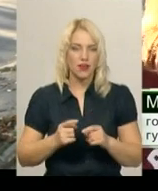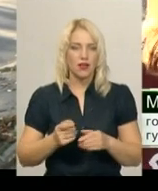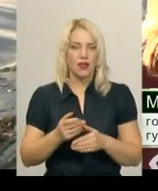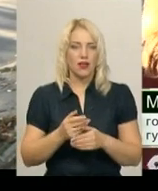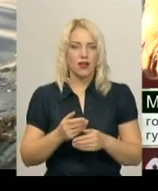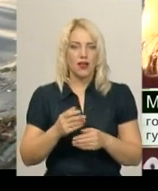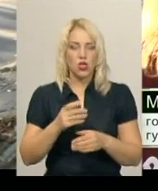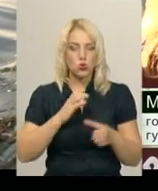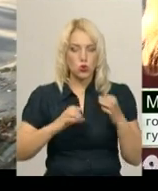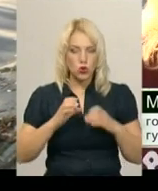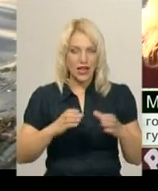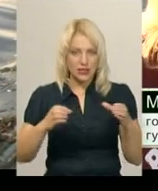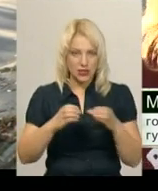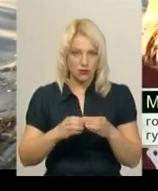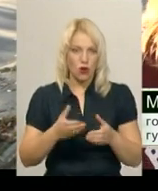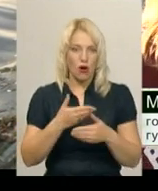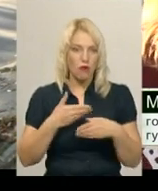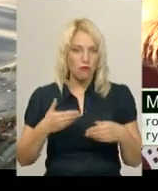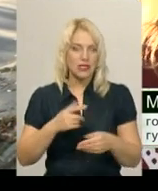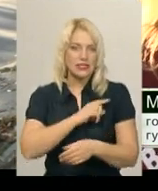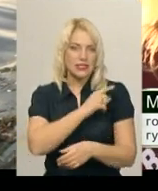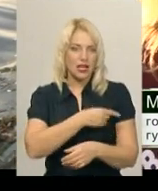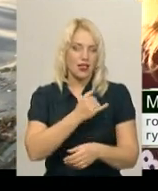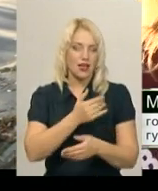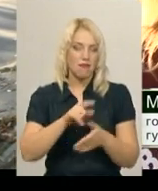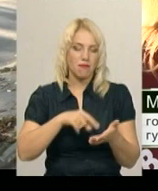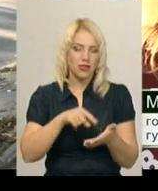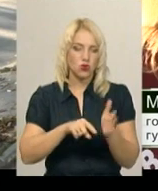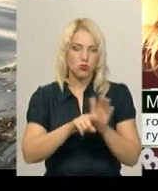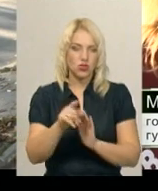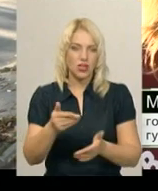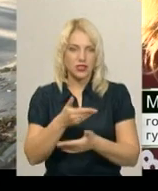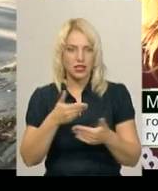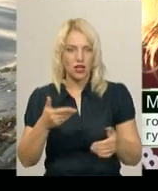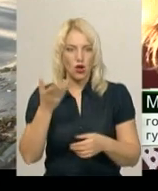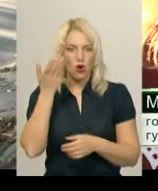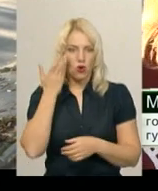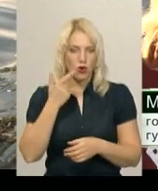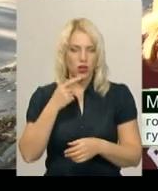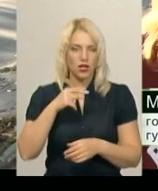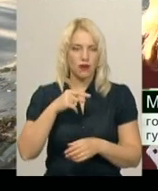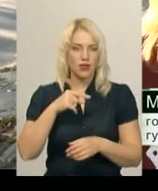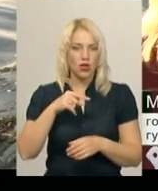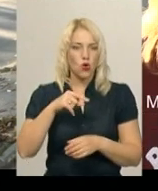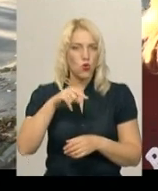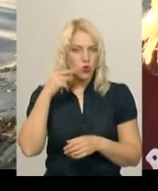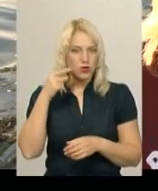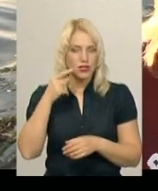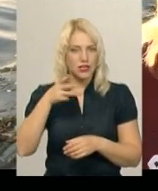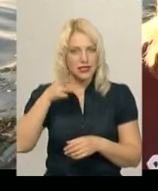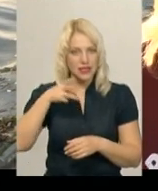сила і місто починається з нас. Коли русські в Україні знімали влог, то першими